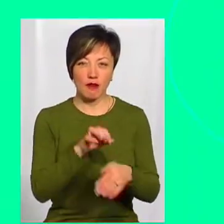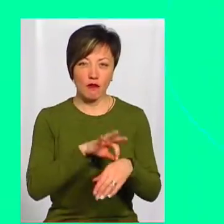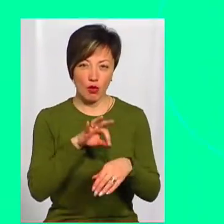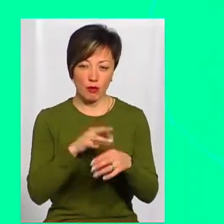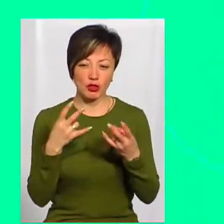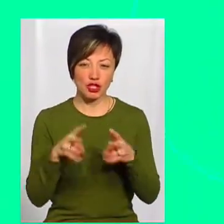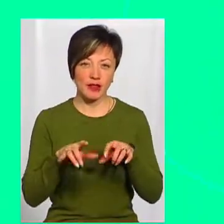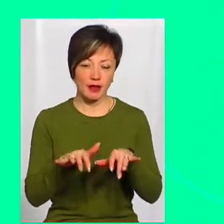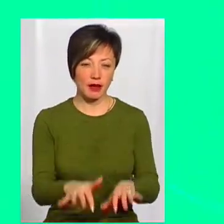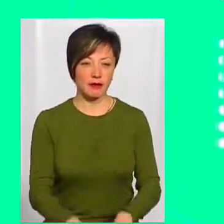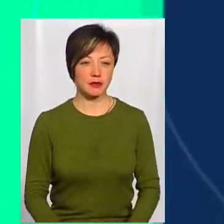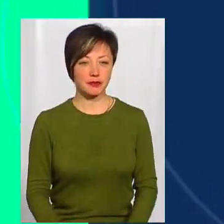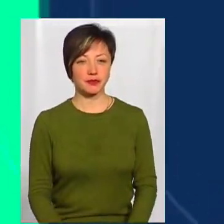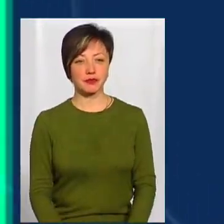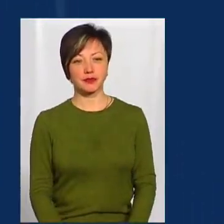шкідників.